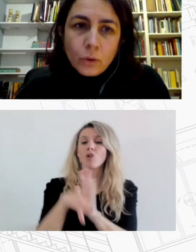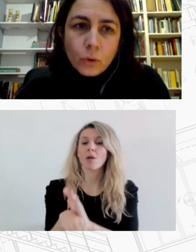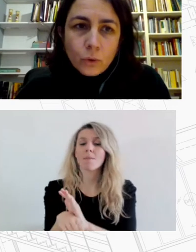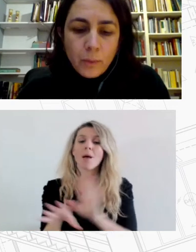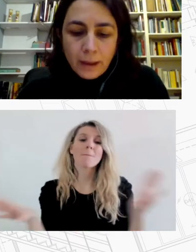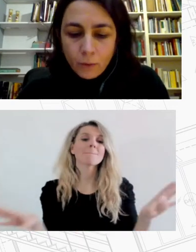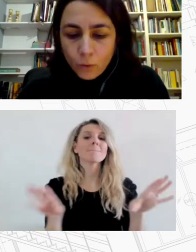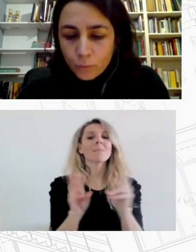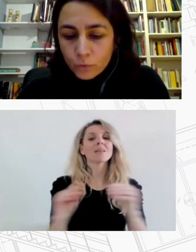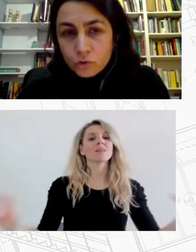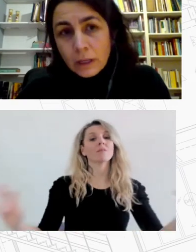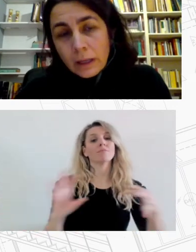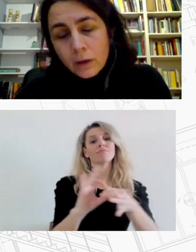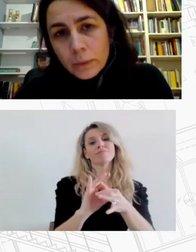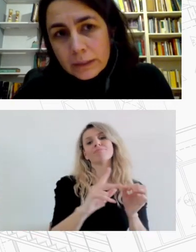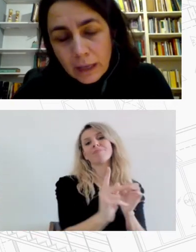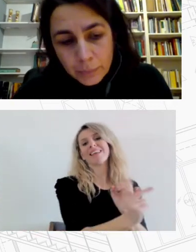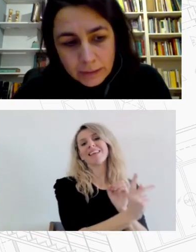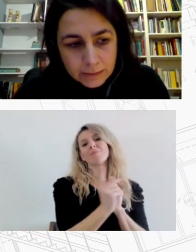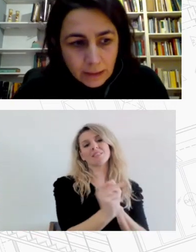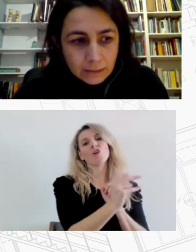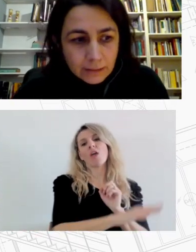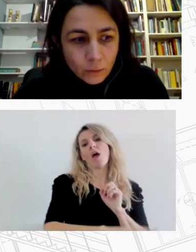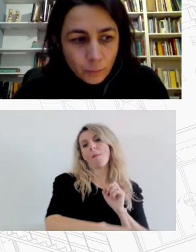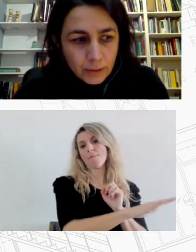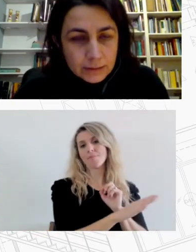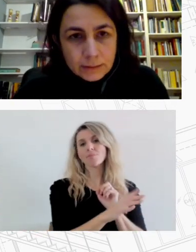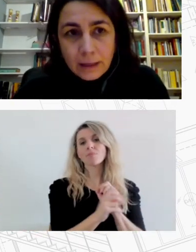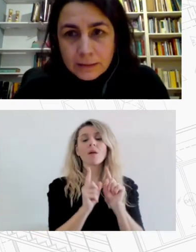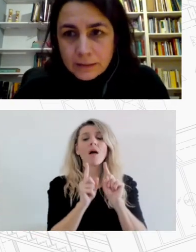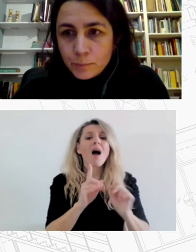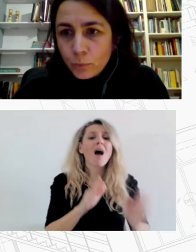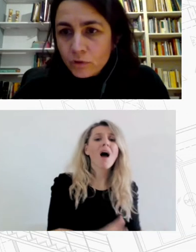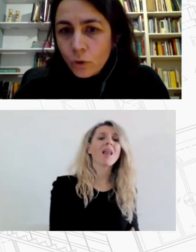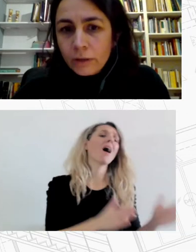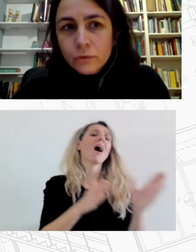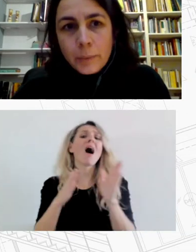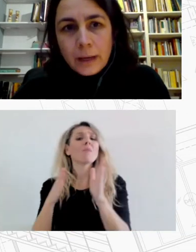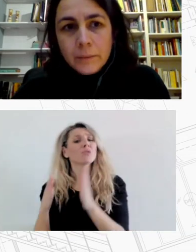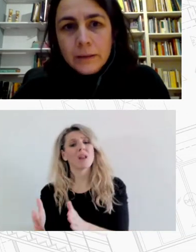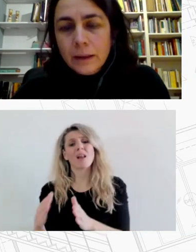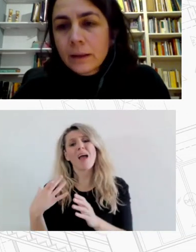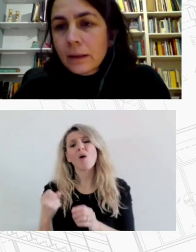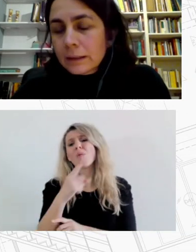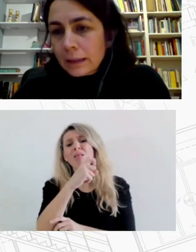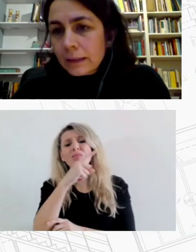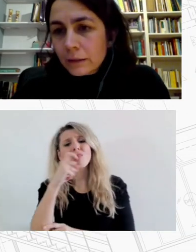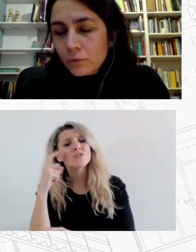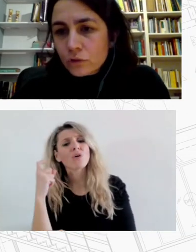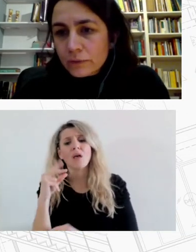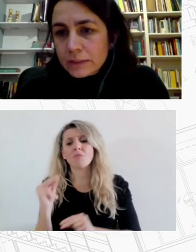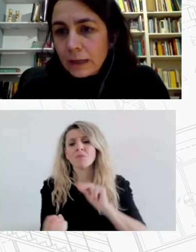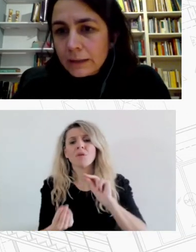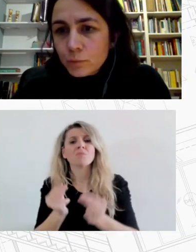κοινωνικό τομέα όμως έχουμε και κάποιες αντίρροπες τάσεις που δυσκολεύουν τα πράγματα και είναι